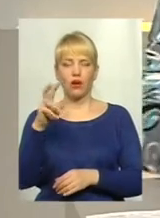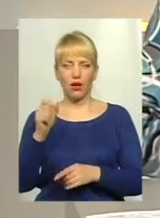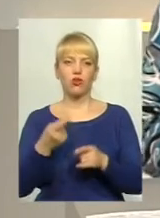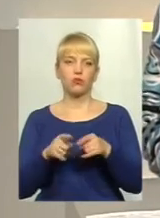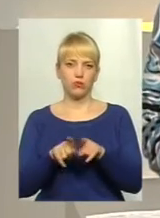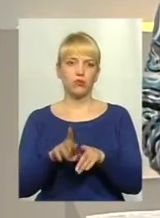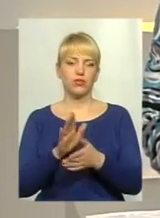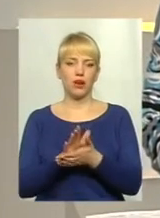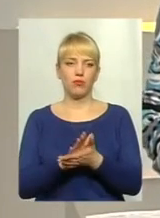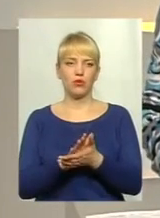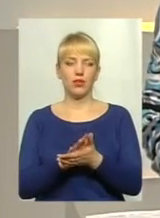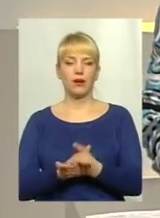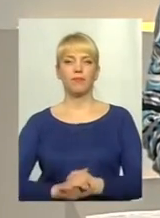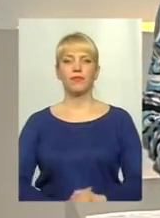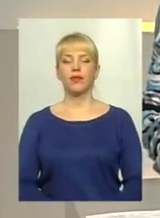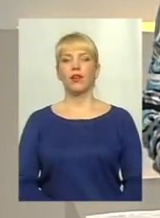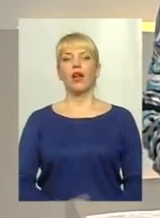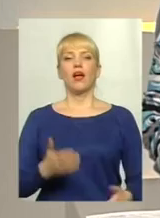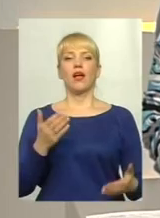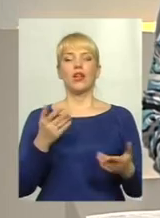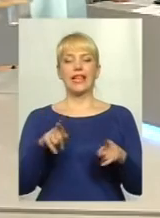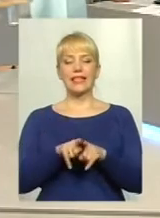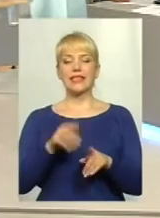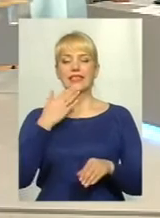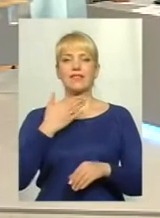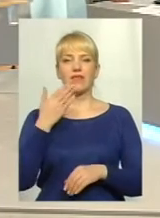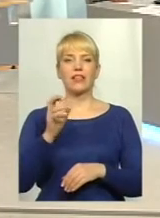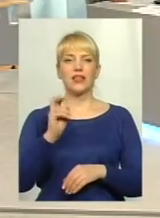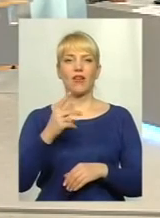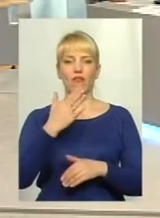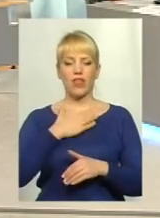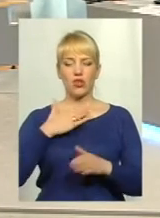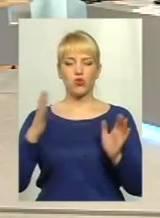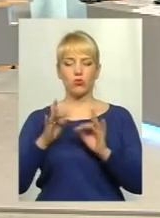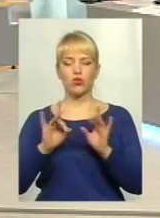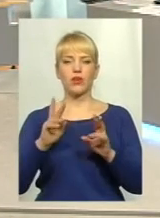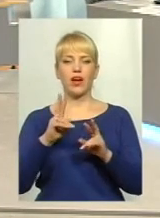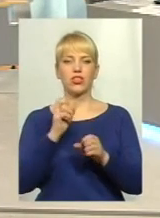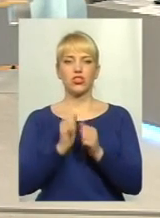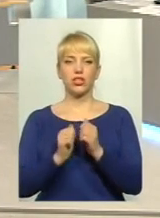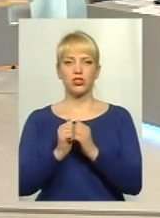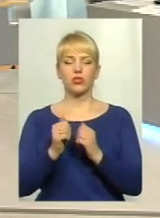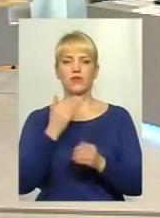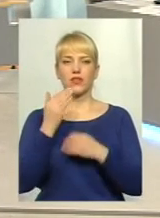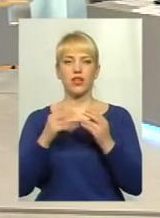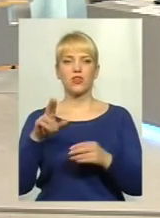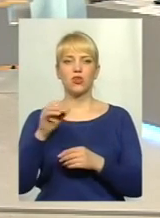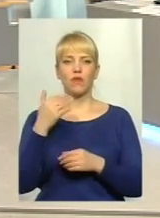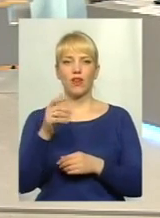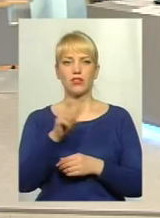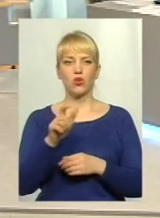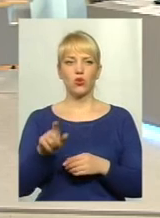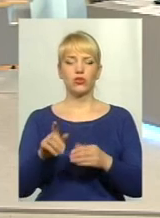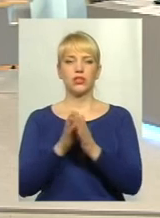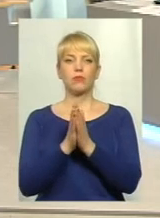таких звернень, як в нашому сюжеті, як часто люди звертаються до вас з проханням